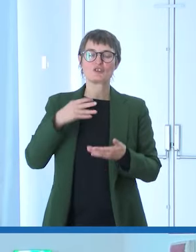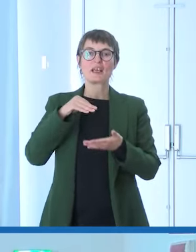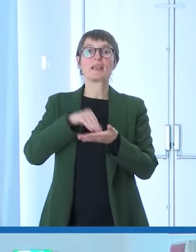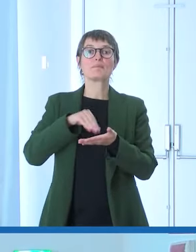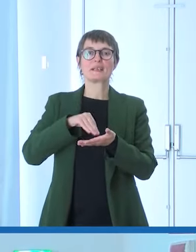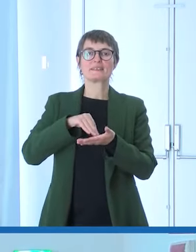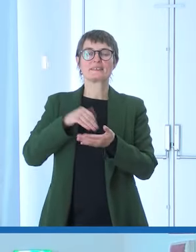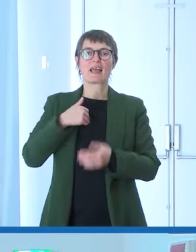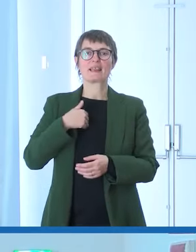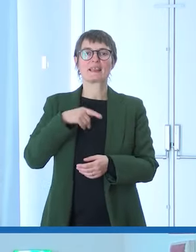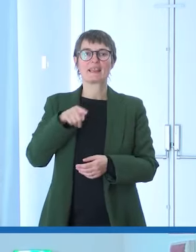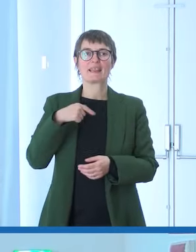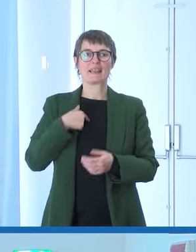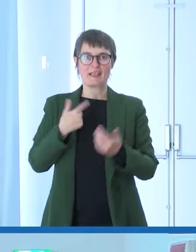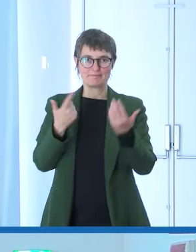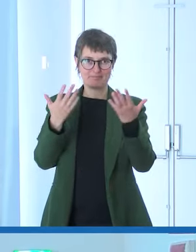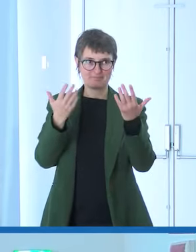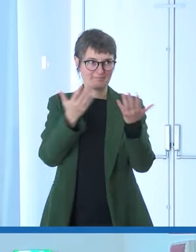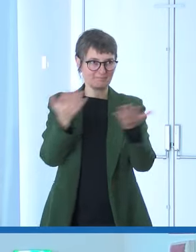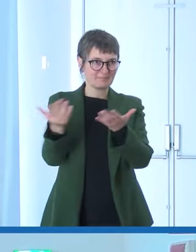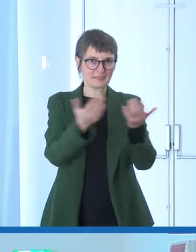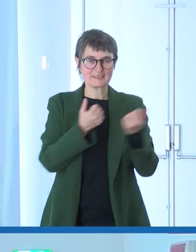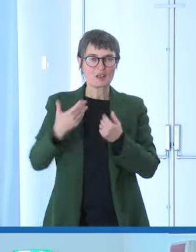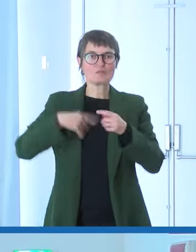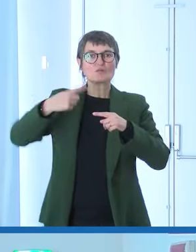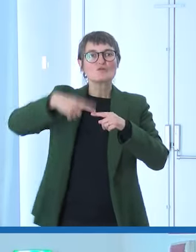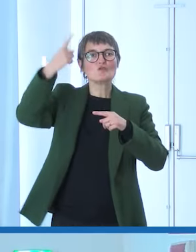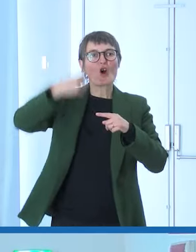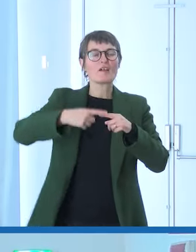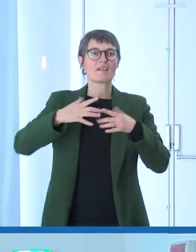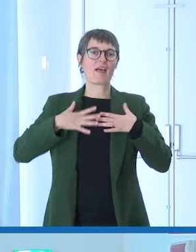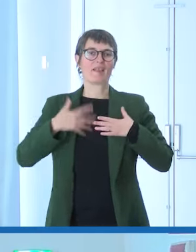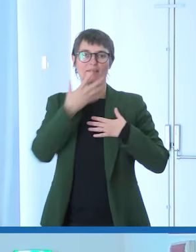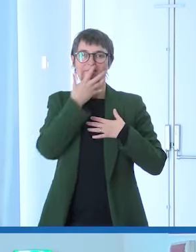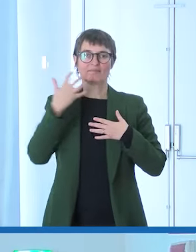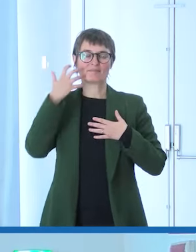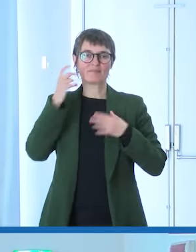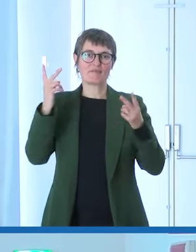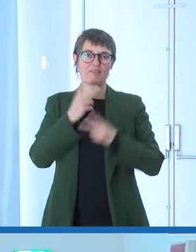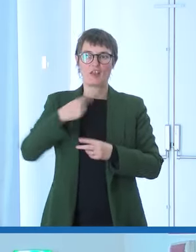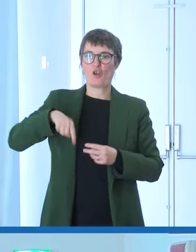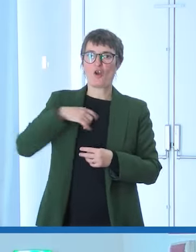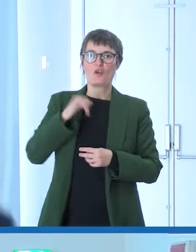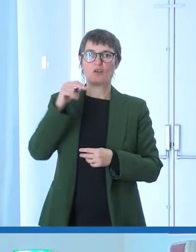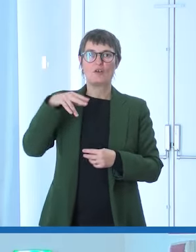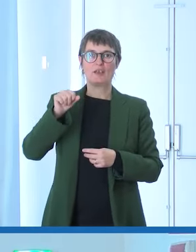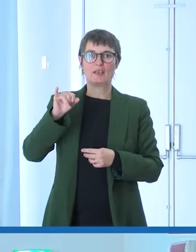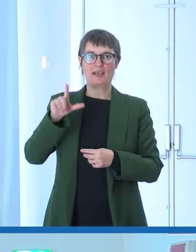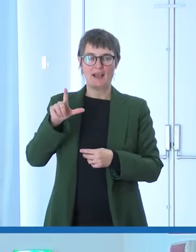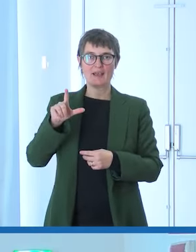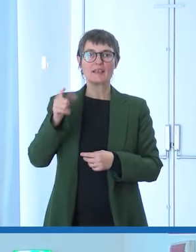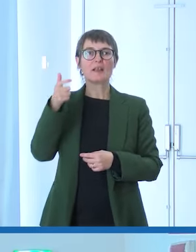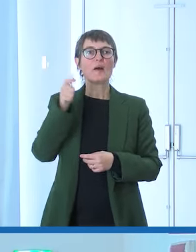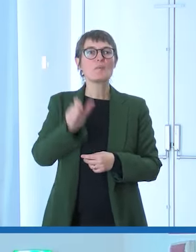darvi il mio saluto in una giornata che per noi come INAIL è davvero molto importante perché fa